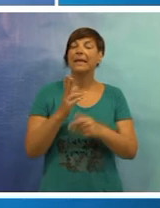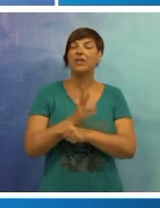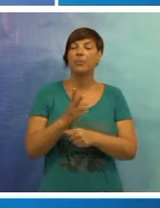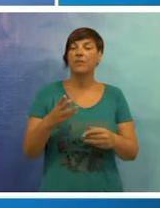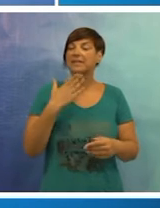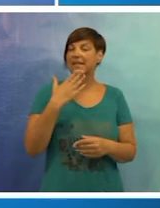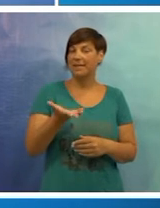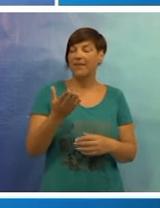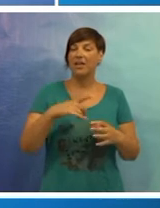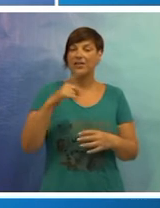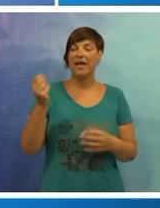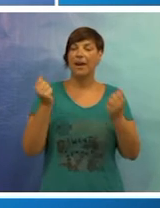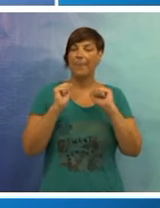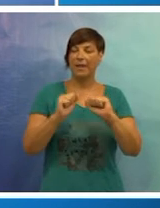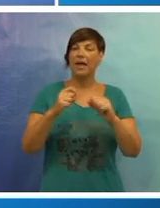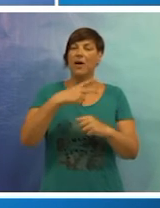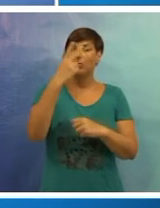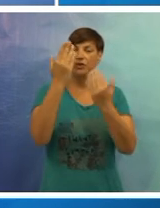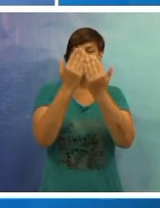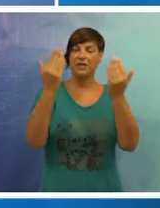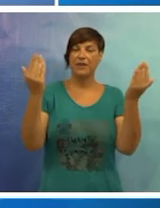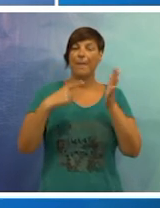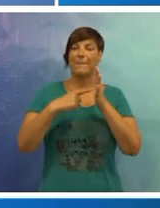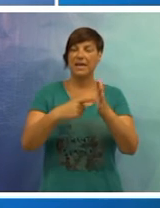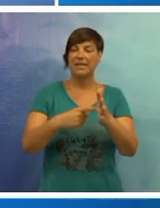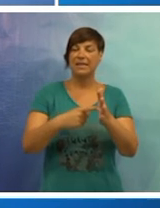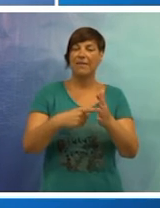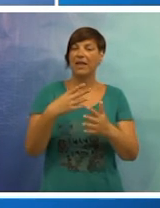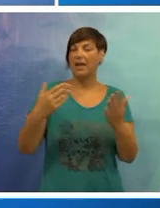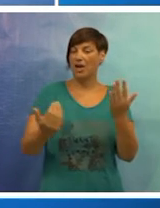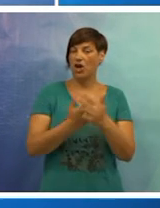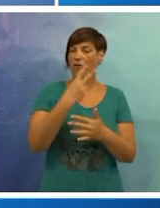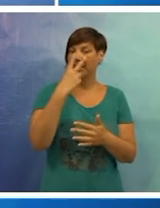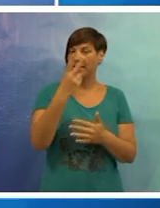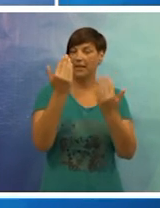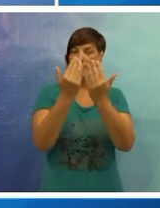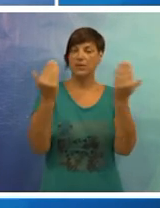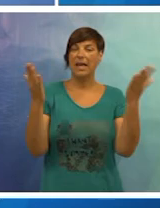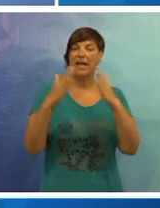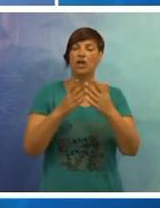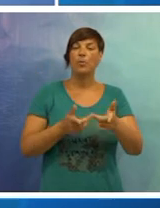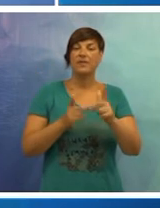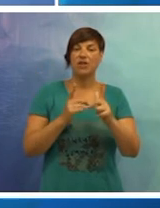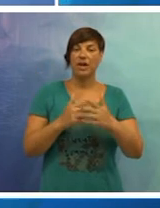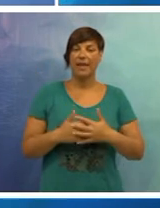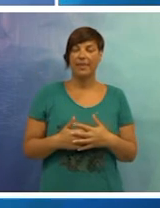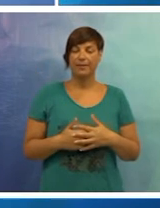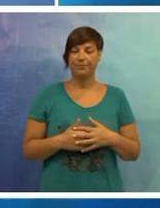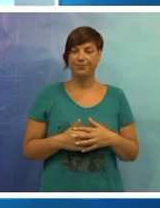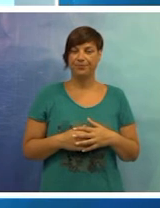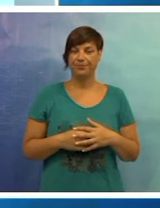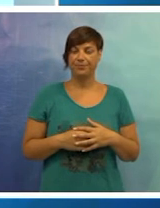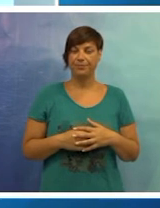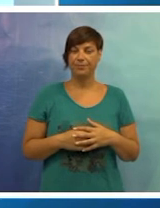i domovinske zahvalnosti te dana branitelja u tvrđavi Imperial predstavljen je novi vizualni identitet muzeja domovinskog rata.